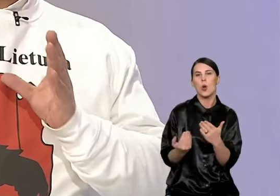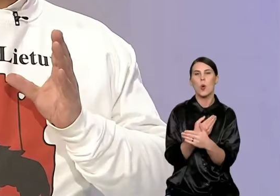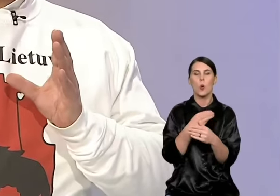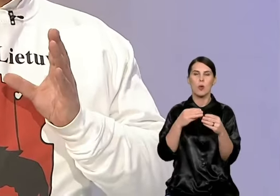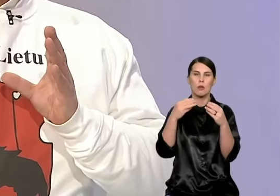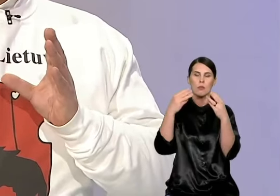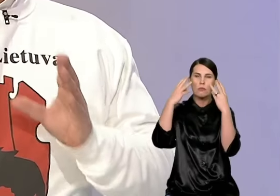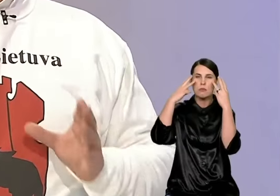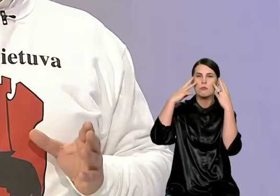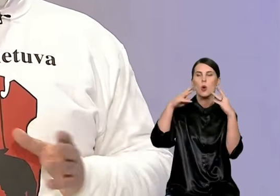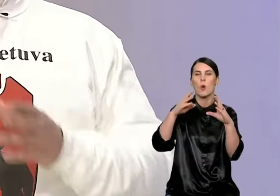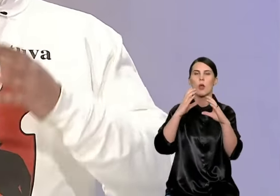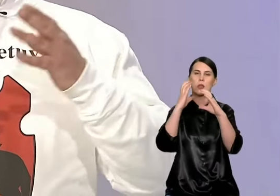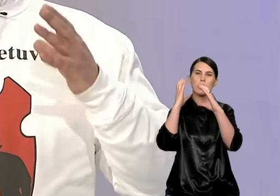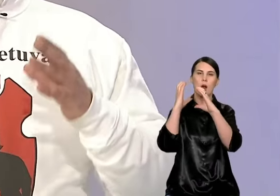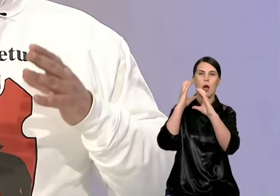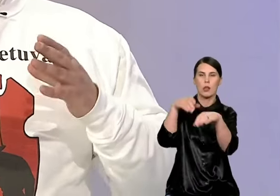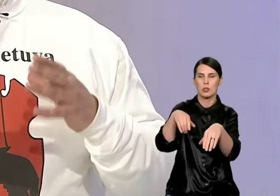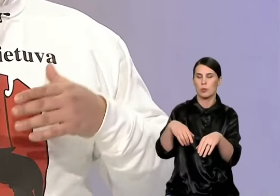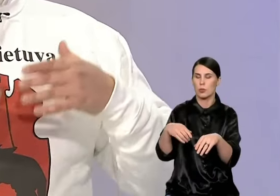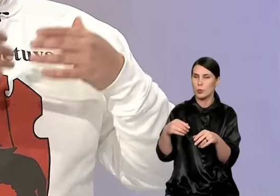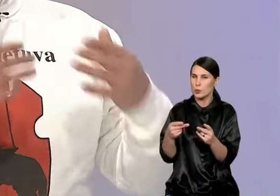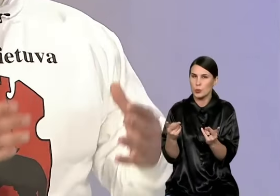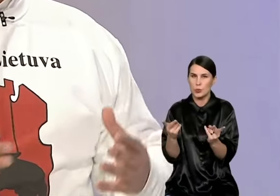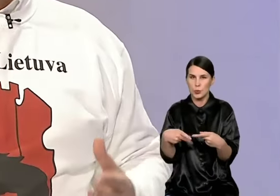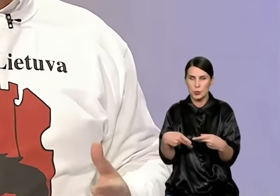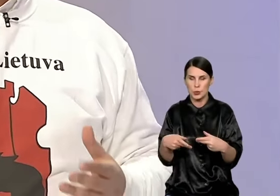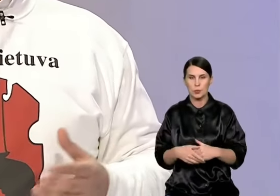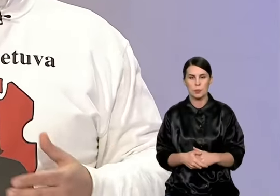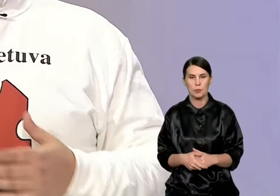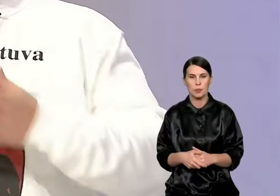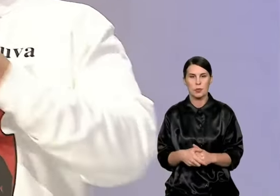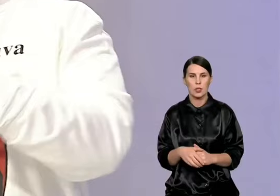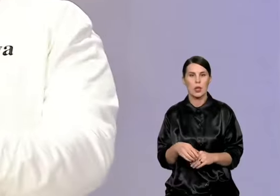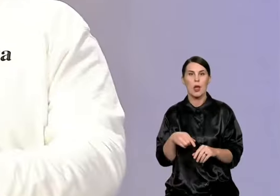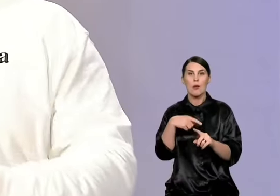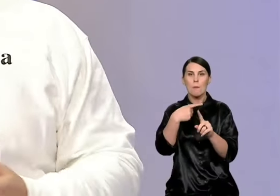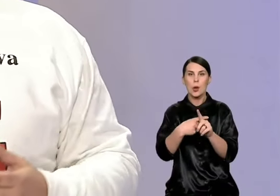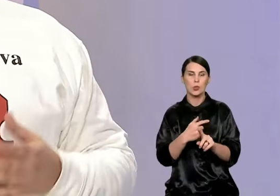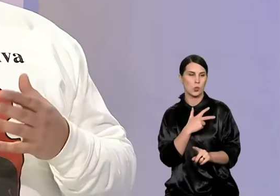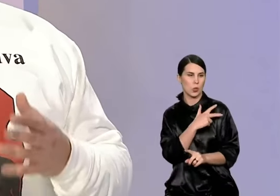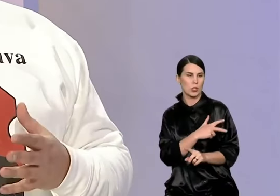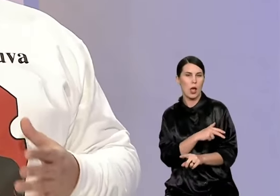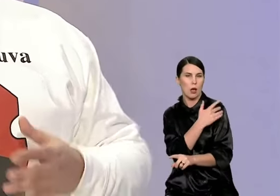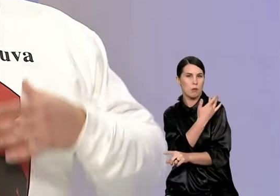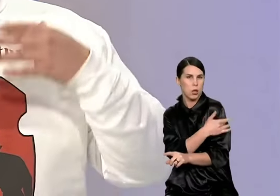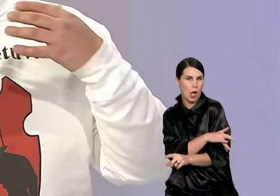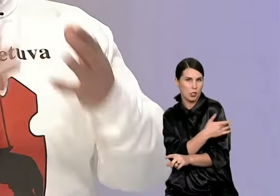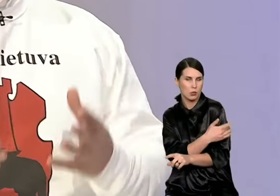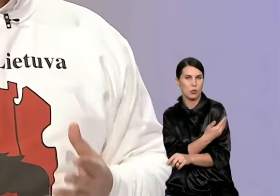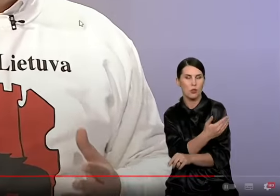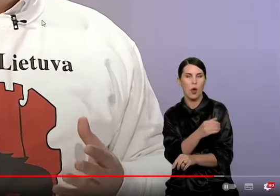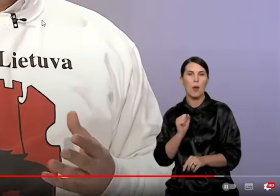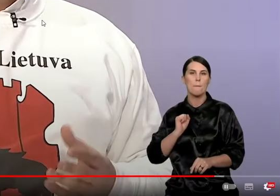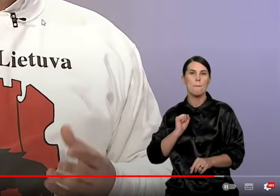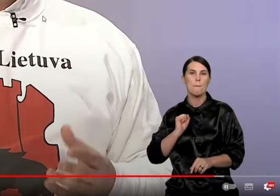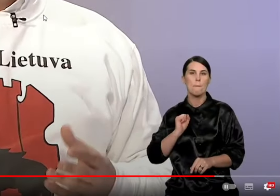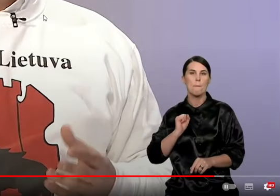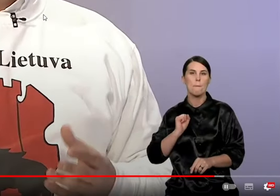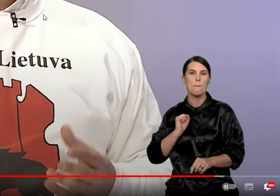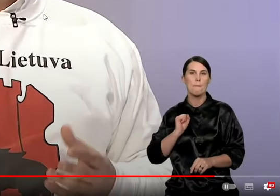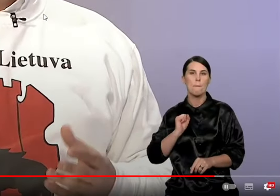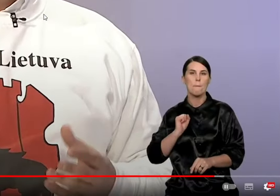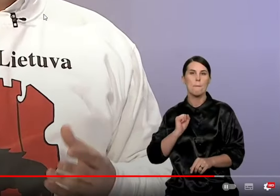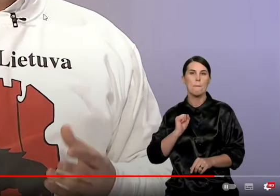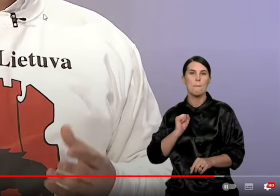Vėlgi plėstamas jis miestas, vėl nepamirškime ir socialinių paslaugų. Tai ir medicinos įstaigos, tai dar želiai